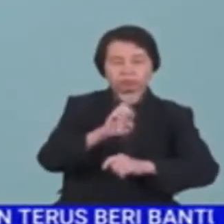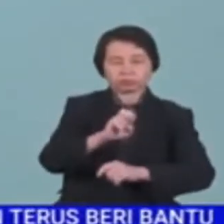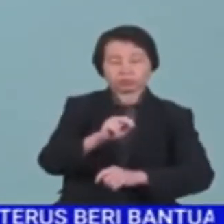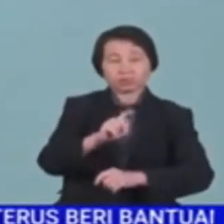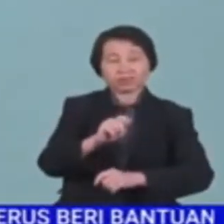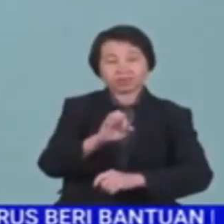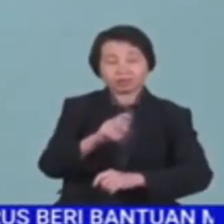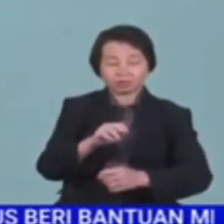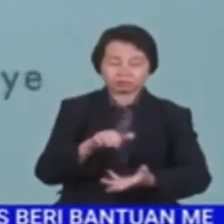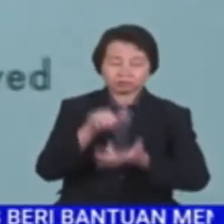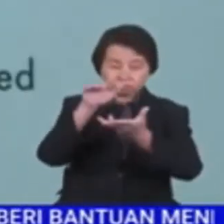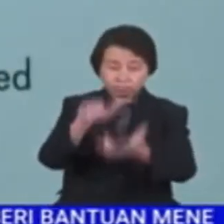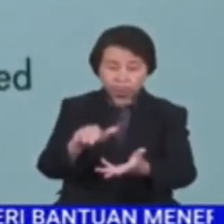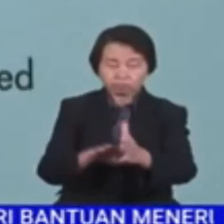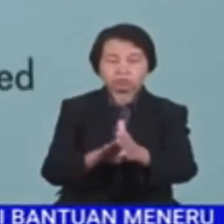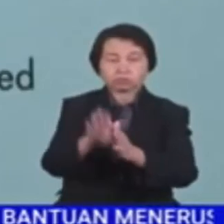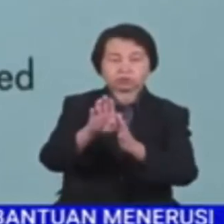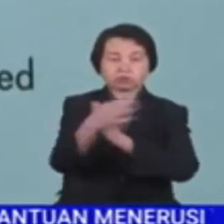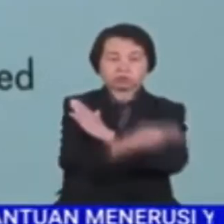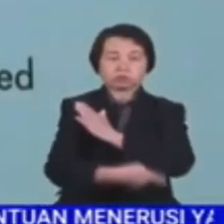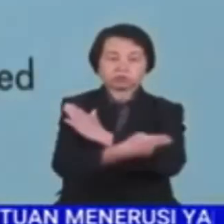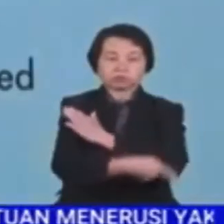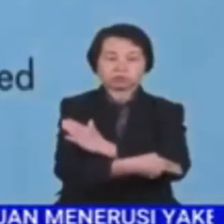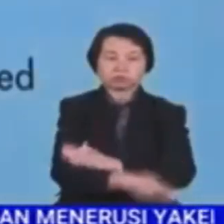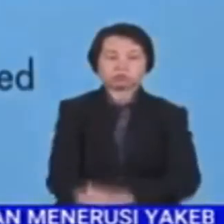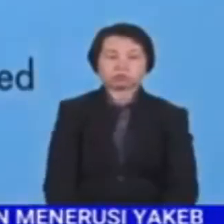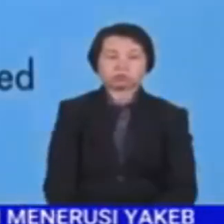yang turut menyumbang kepada pembangunan negara.